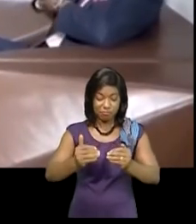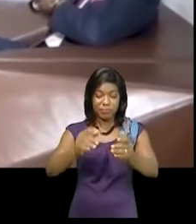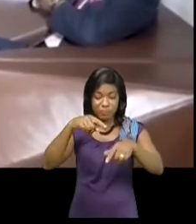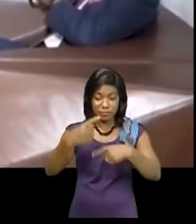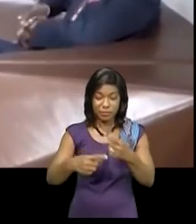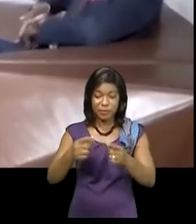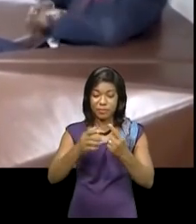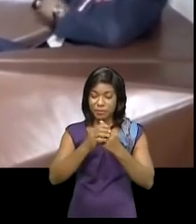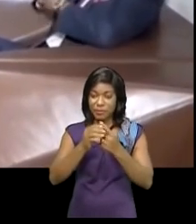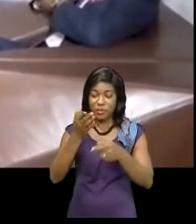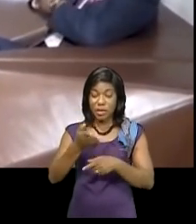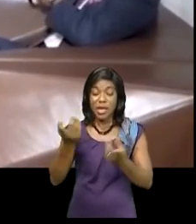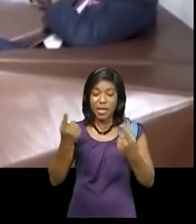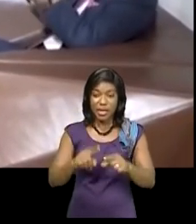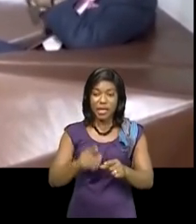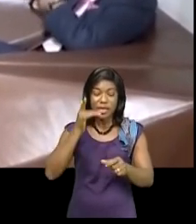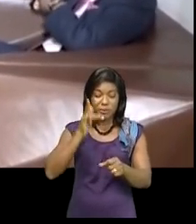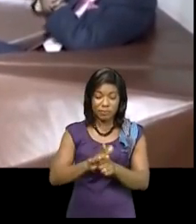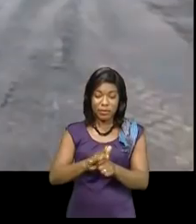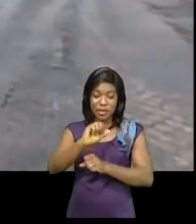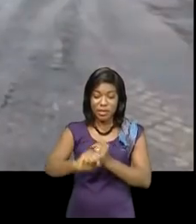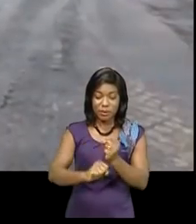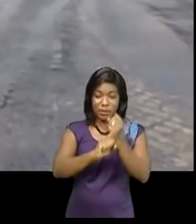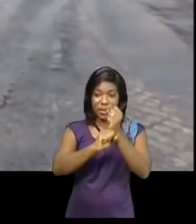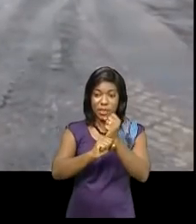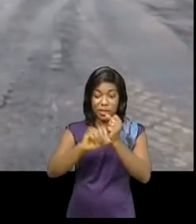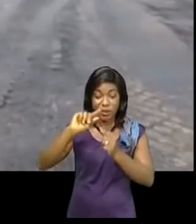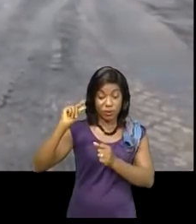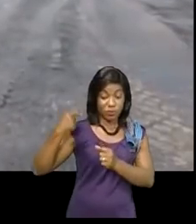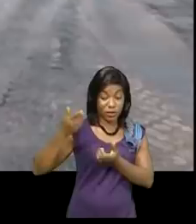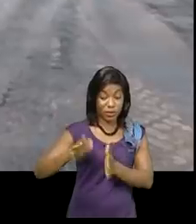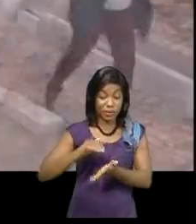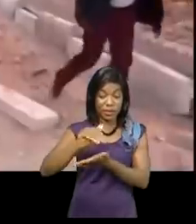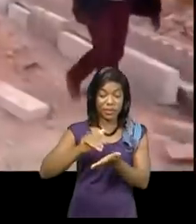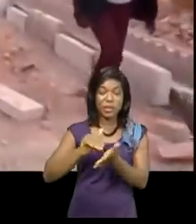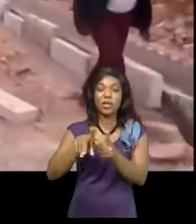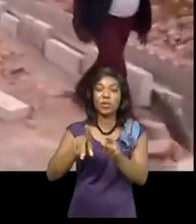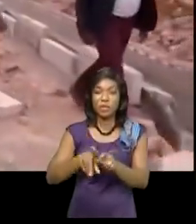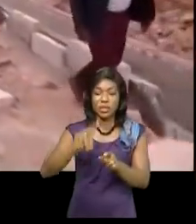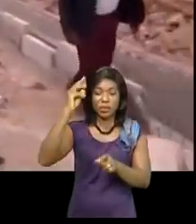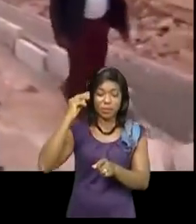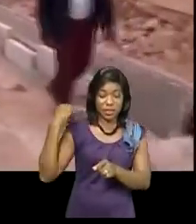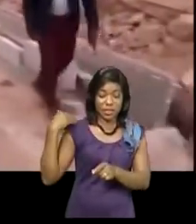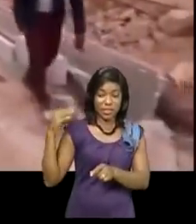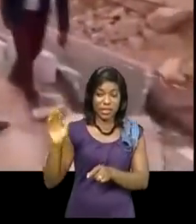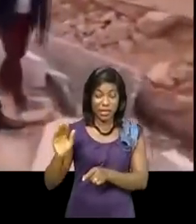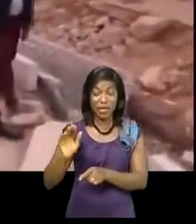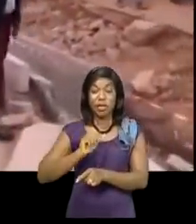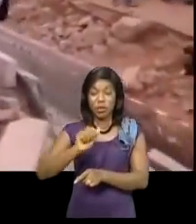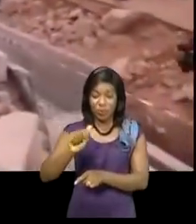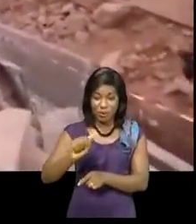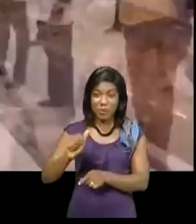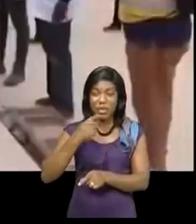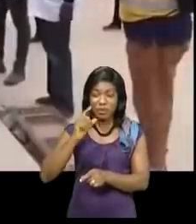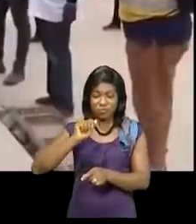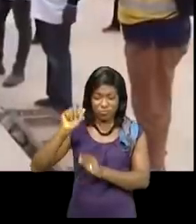d'ici là. Après avoir promis à son hôte l'appui du gouvernement central aux actions du gouverneur Jacques Yaboula, le ministre d'État Alexis Guissarro se